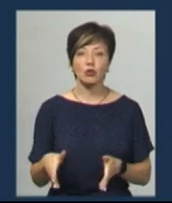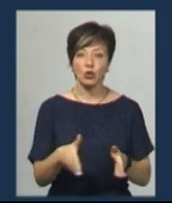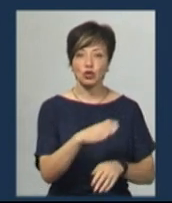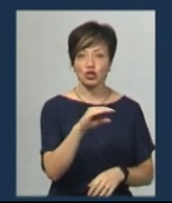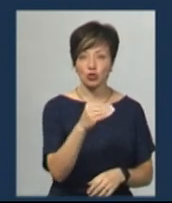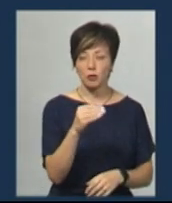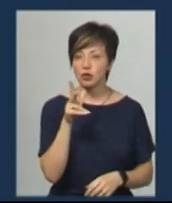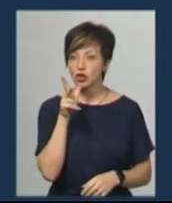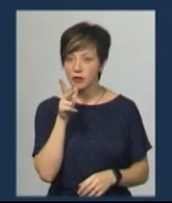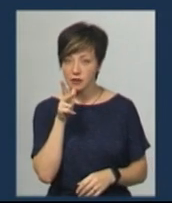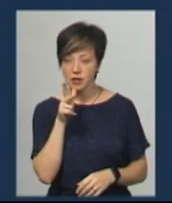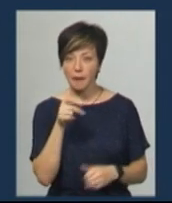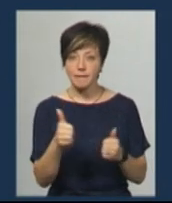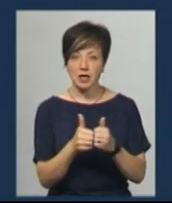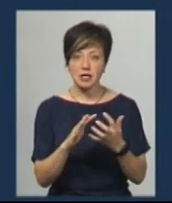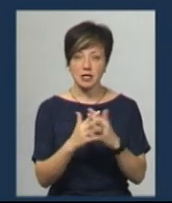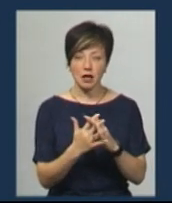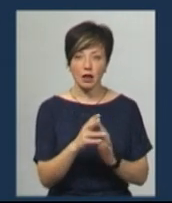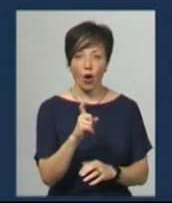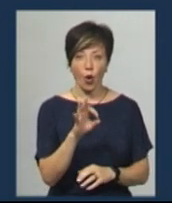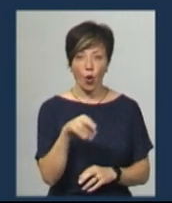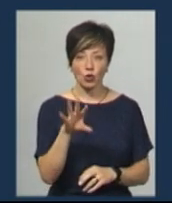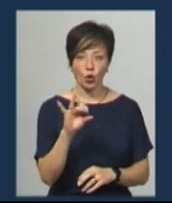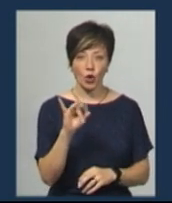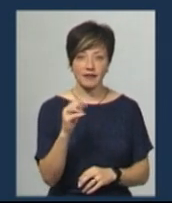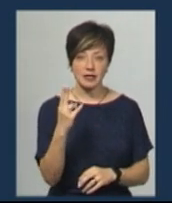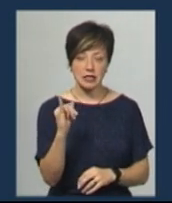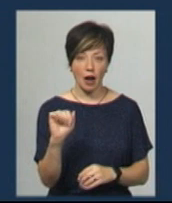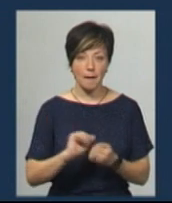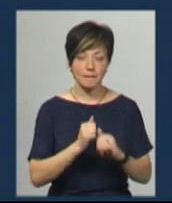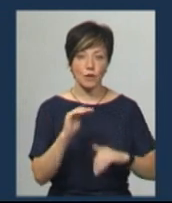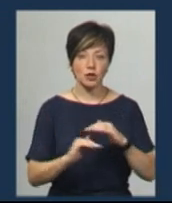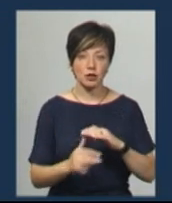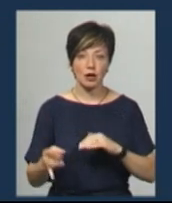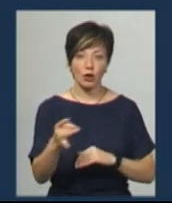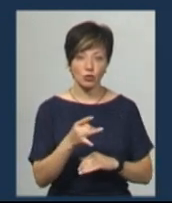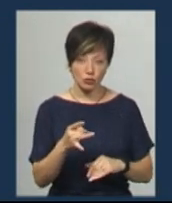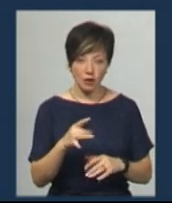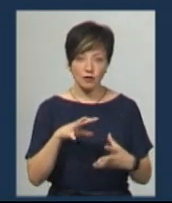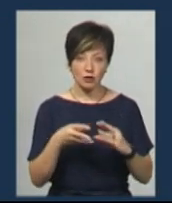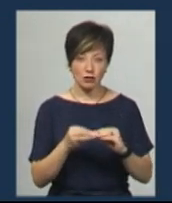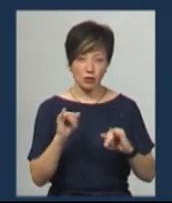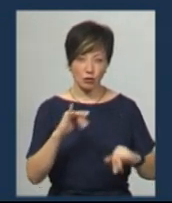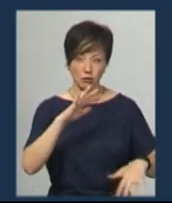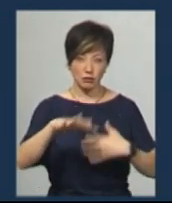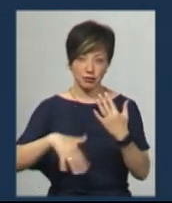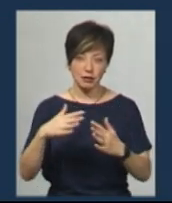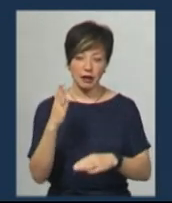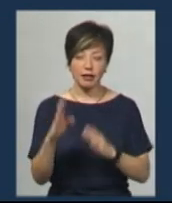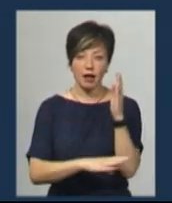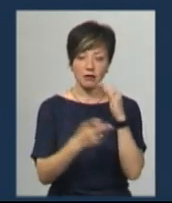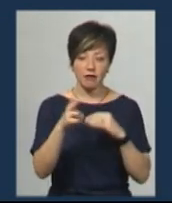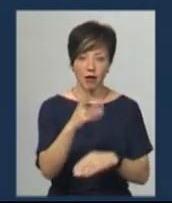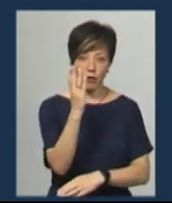Житомир-Чернівці поблизу села Ходорівці Кам'янець-Подільського району на слідок негоди впало два дерева на проїжджу